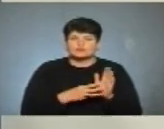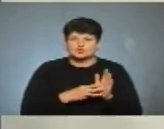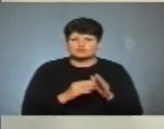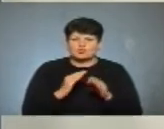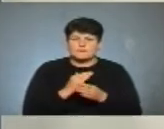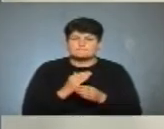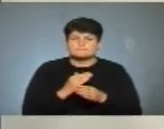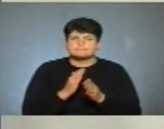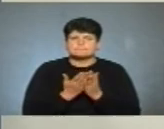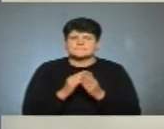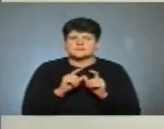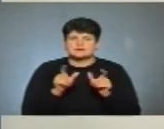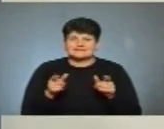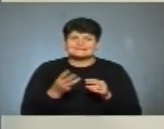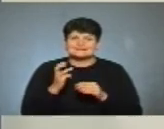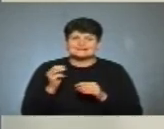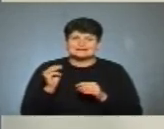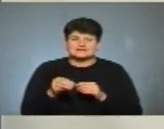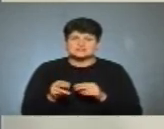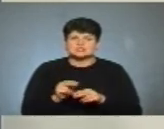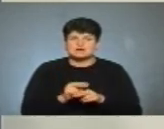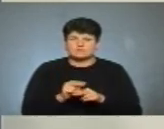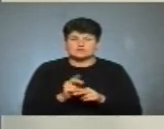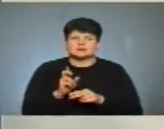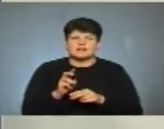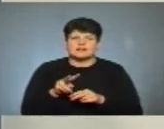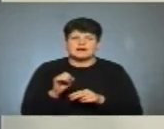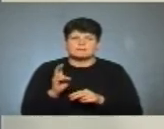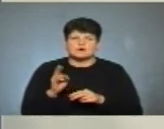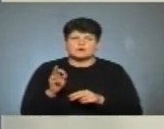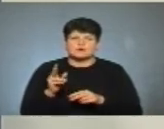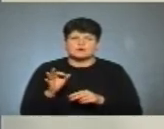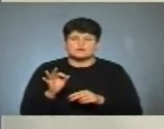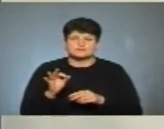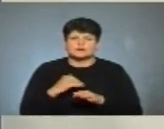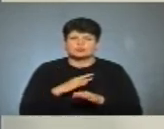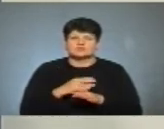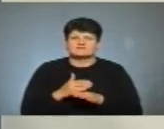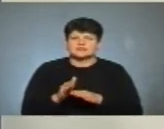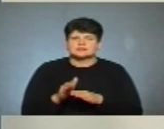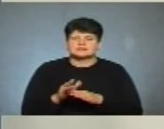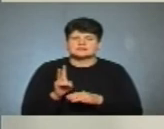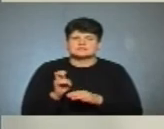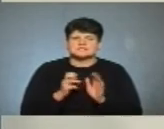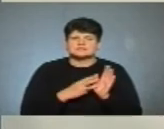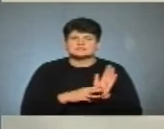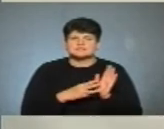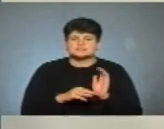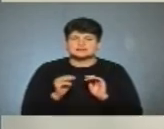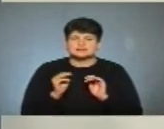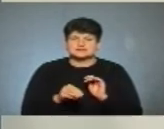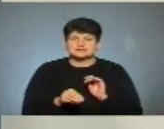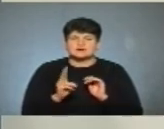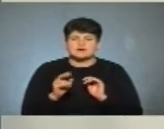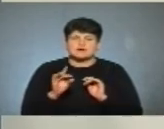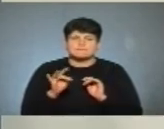виділено 300 тисяч на ремонт, це на Лепкого. Була виділена 280 тисяч на